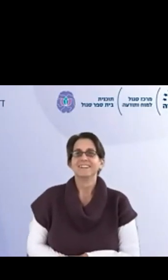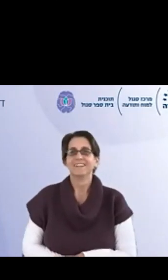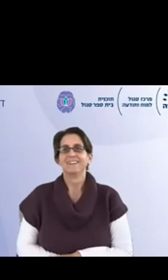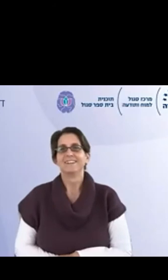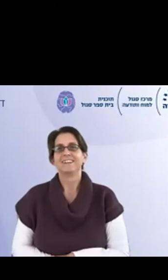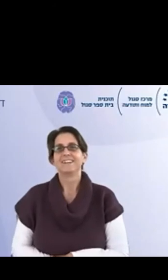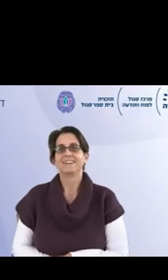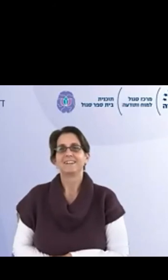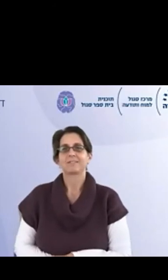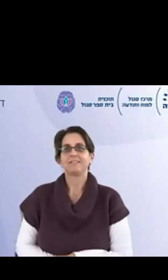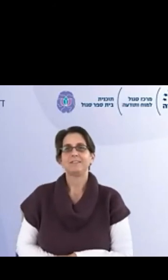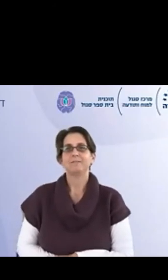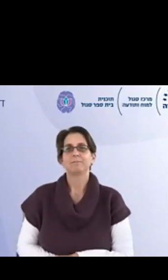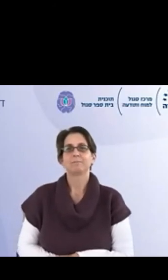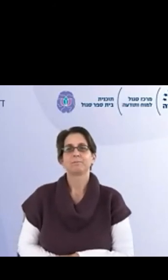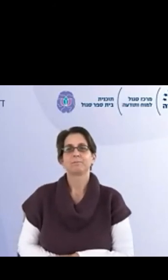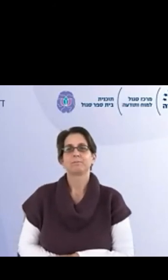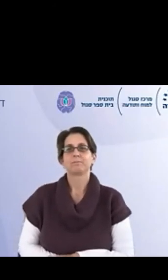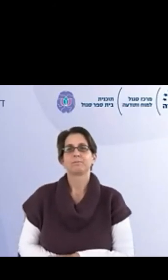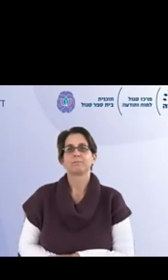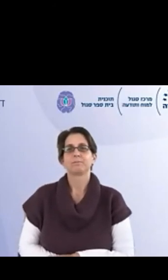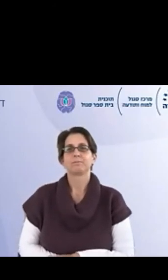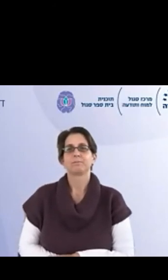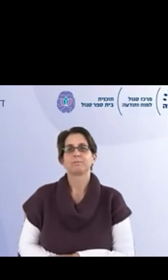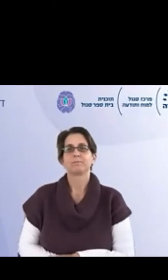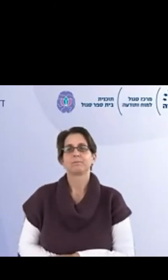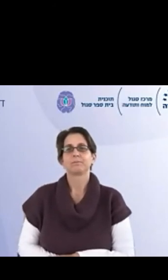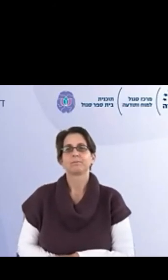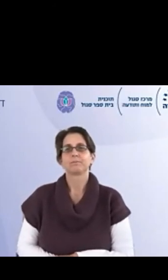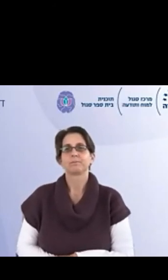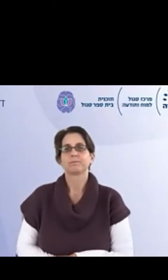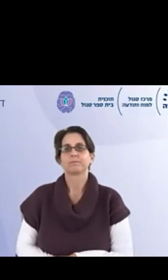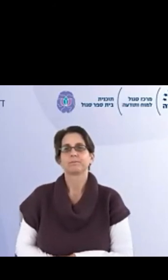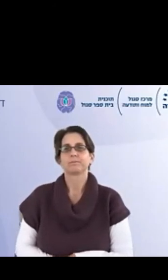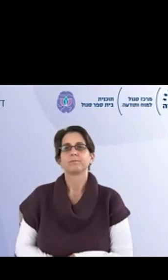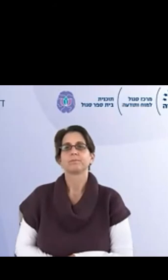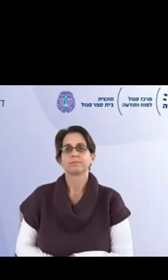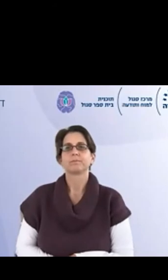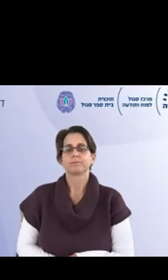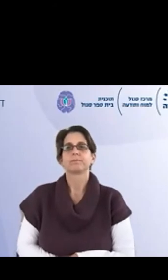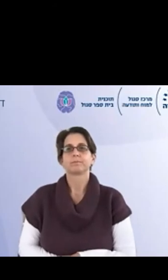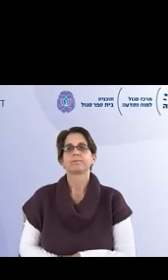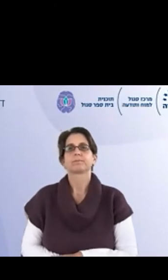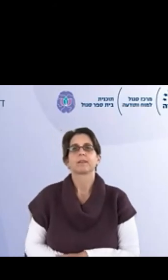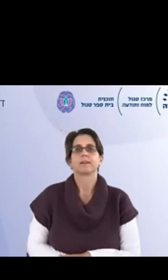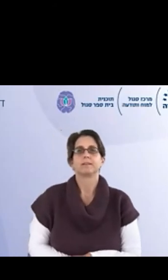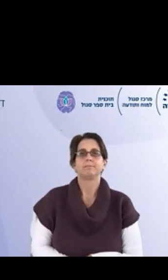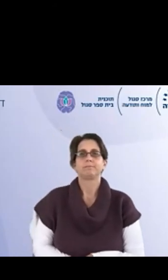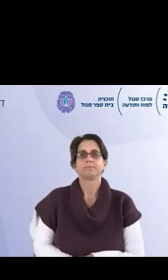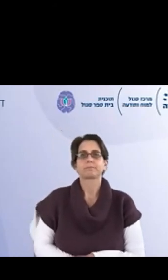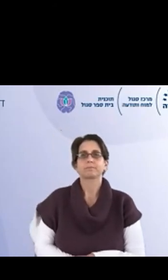אז אני צריכה להגיד שקודם כל, כדי להיכנס בכלל לביצד פרסגול, התוכנית הזאת, אז